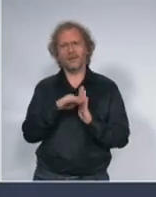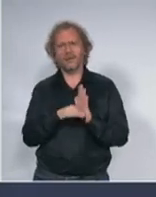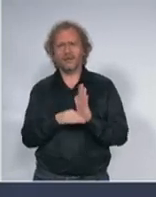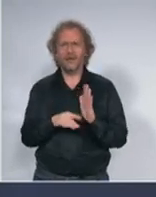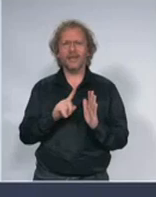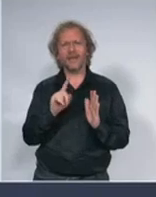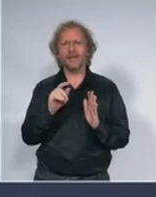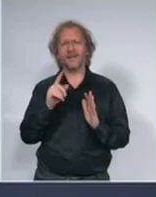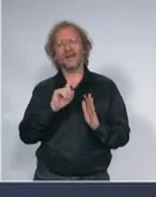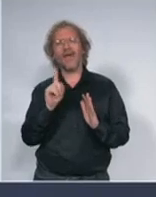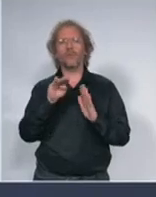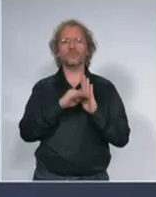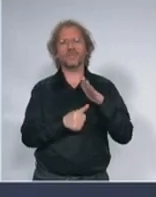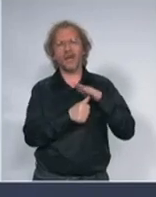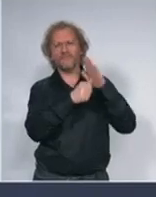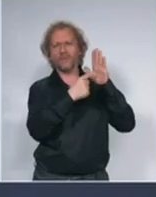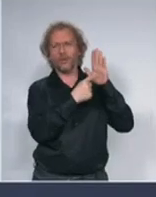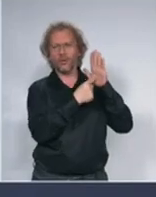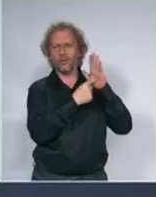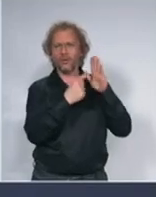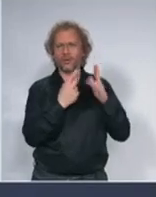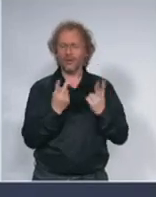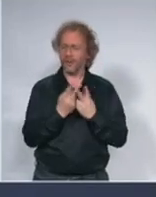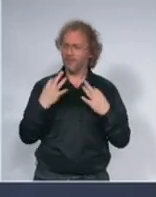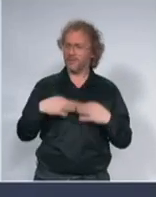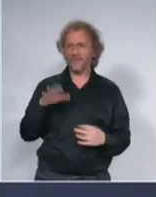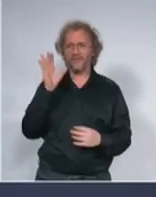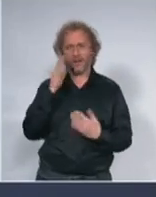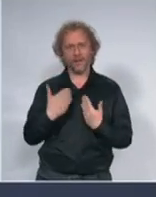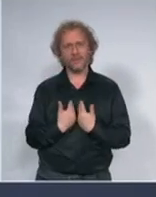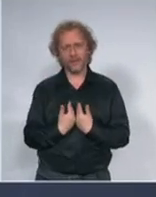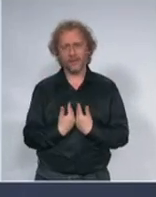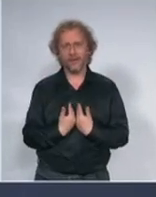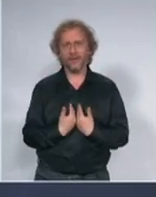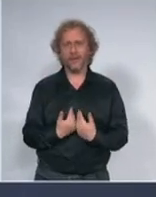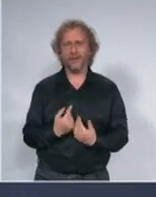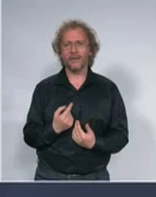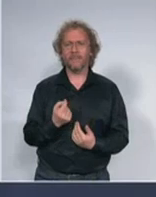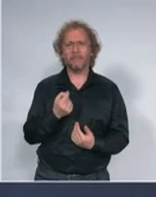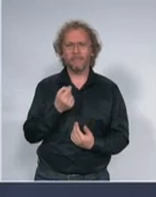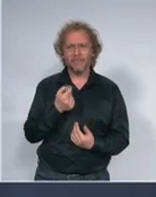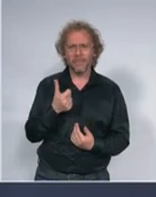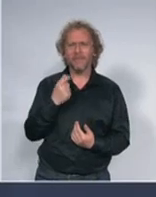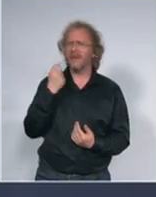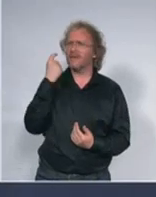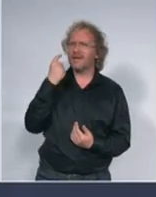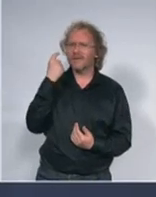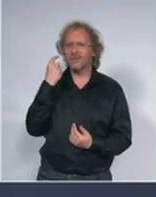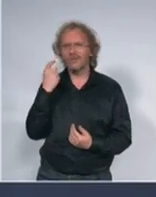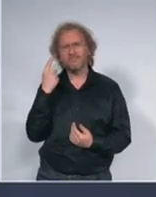a za mene kao predsednicu Vlade ni trun sumnje da je bilo neophodno